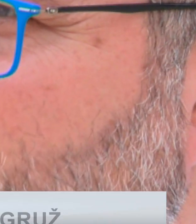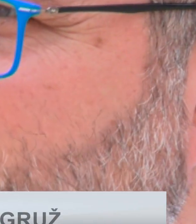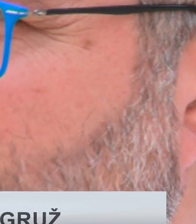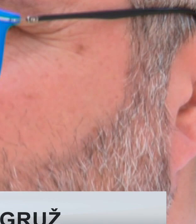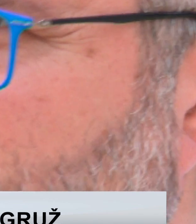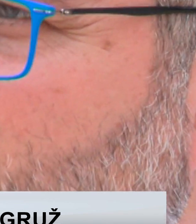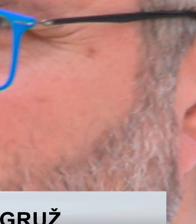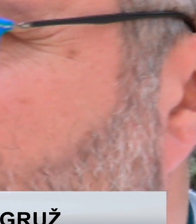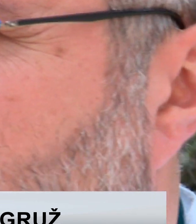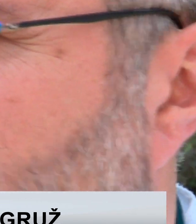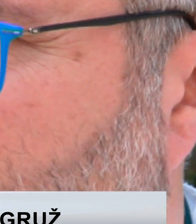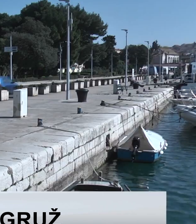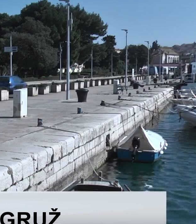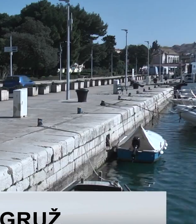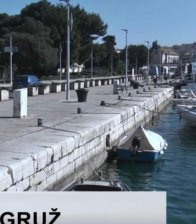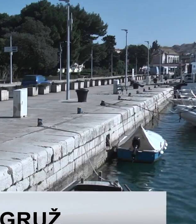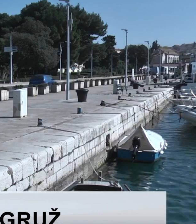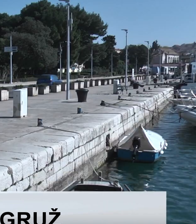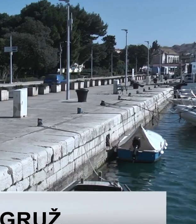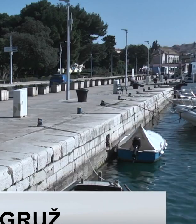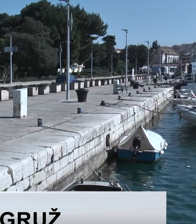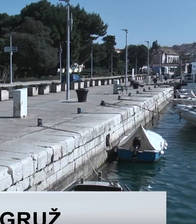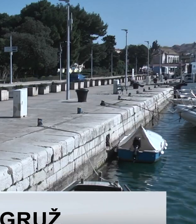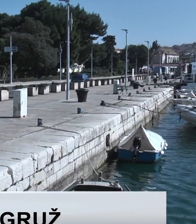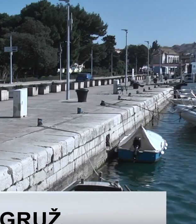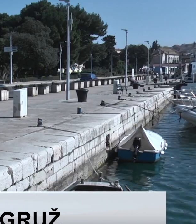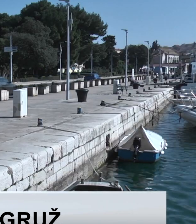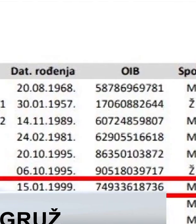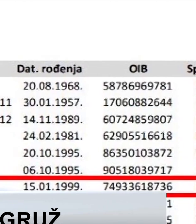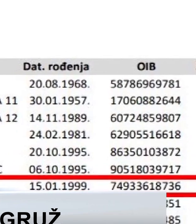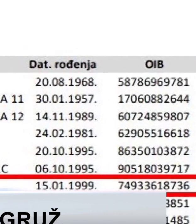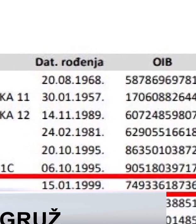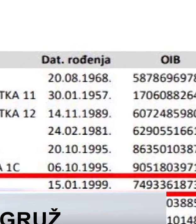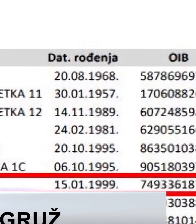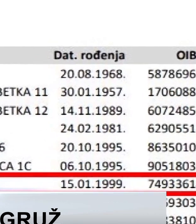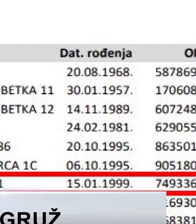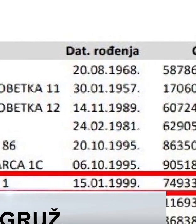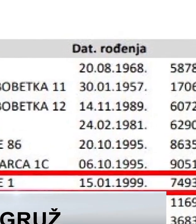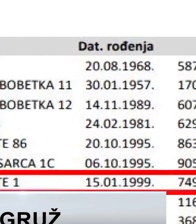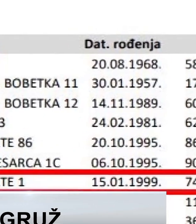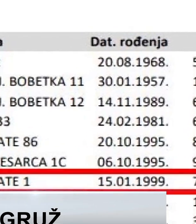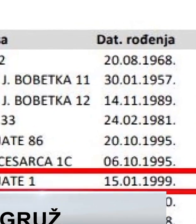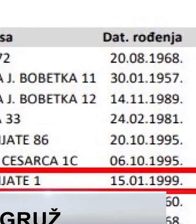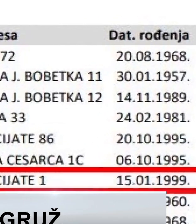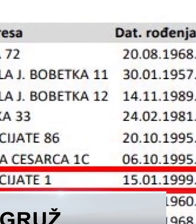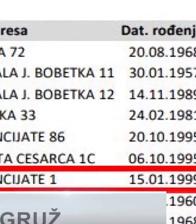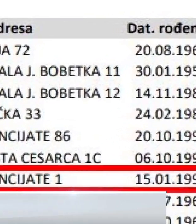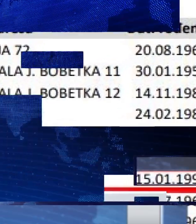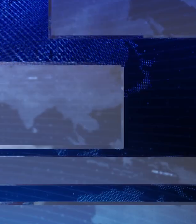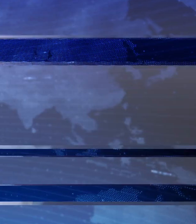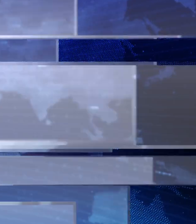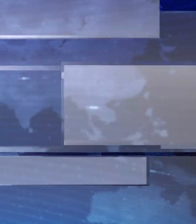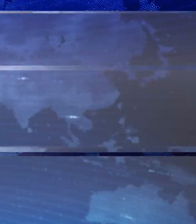Doznajmo kako Stjepan Đurićić ipak nije predsjednik gradskog kotara Gruž. Zbog obveza funkciju prepustio mladom Đulijanu Knegu.